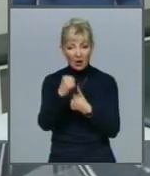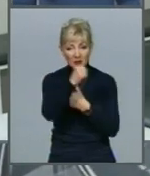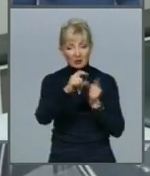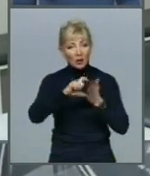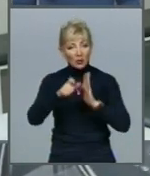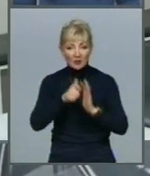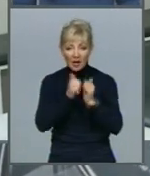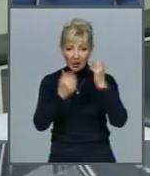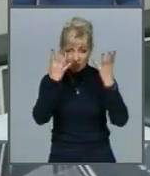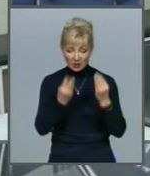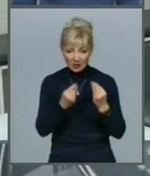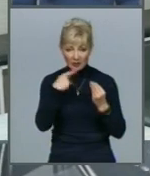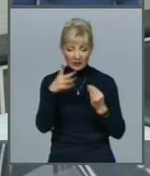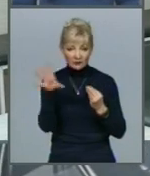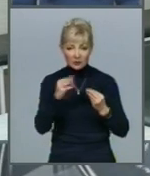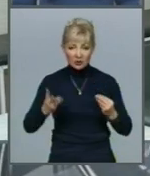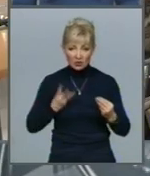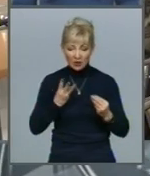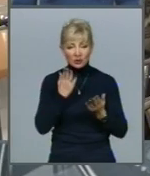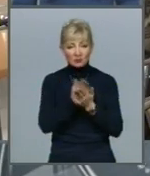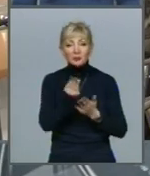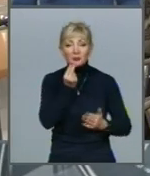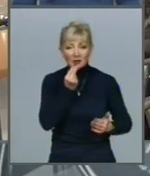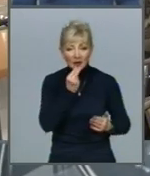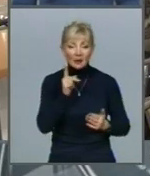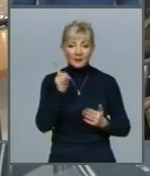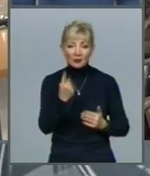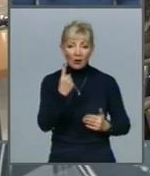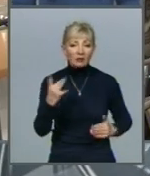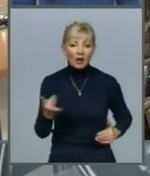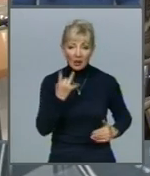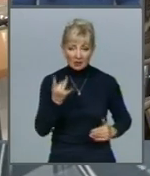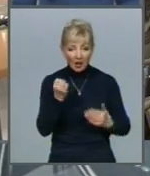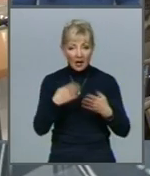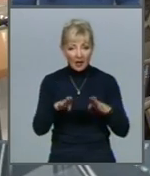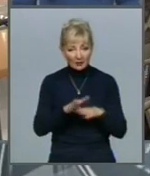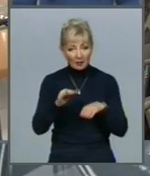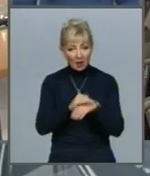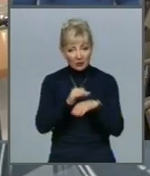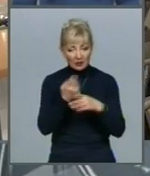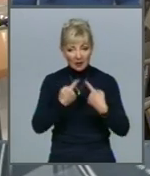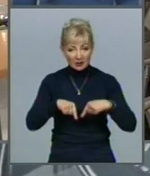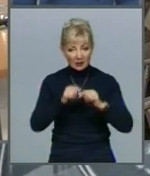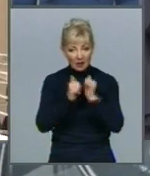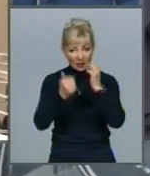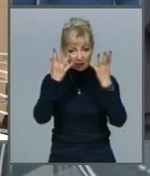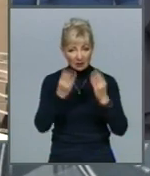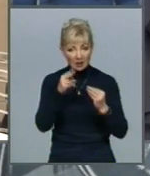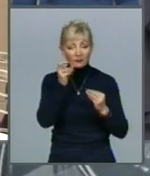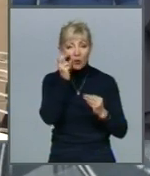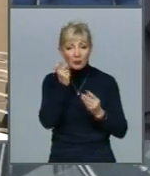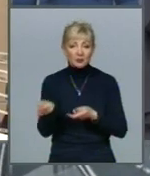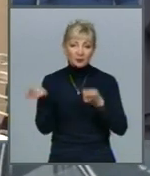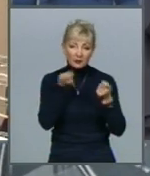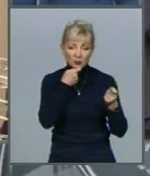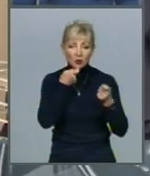Щодня, кажуть в установі, всі бажаючі Отримують харчування, воно одноразове А також благодійні організації Кожного дня по обіду привозять та